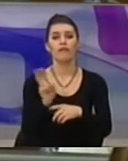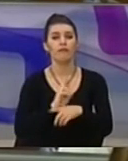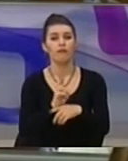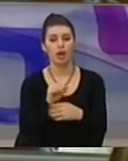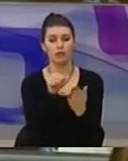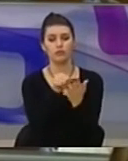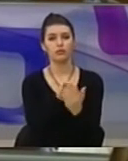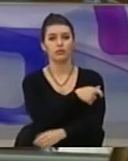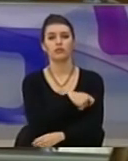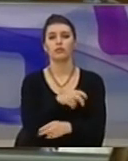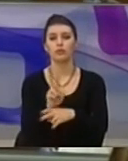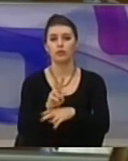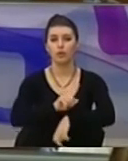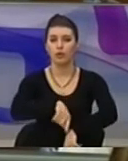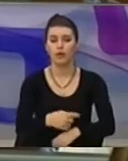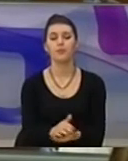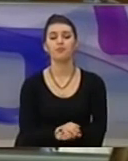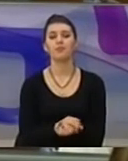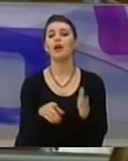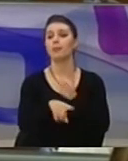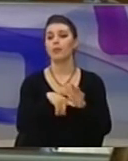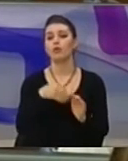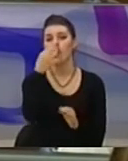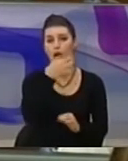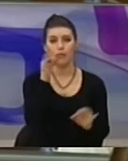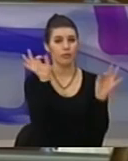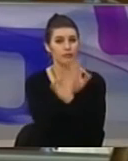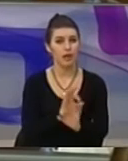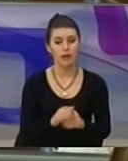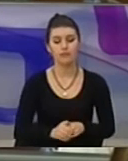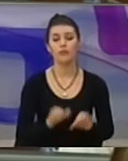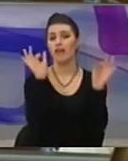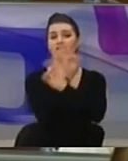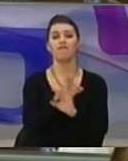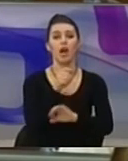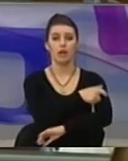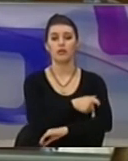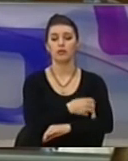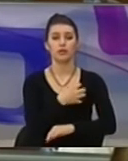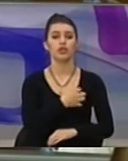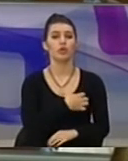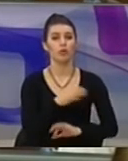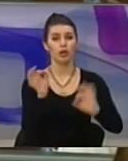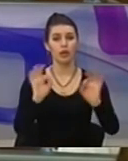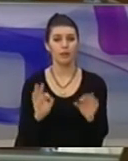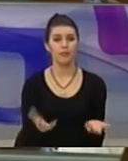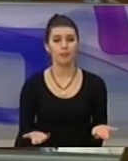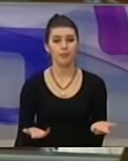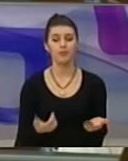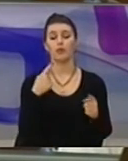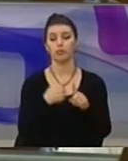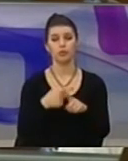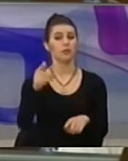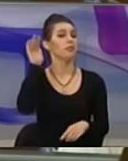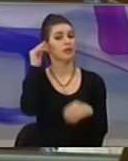regjisimin e kujdestarive, mungesat e barërave esenciale, mos realizimi i sigurimit shëndetsor, e ku nga ministri së fundmi është